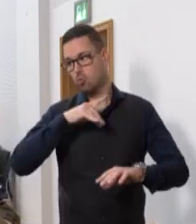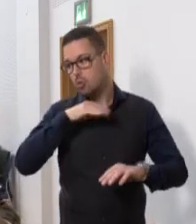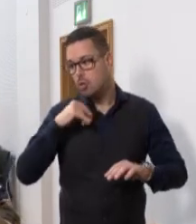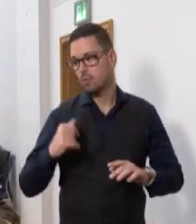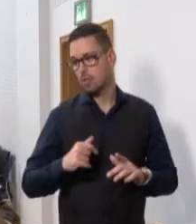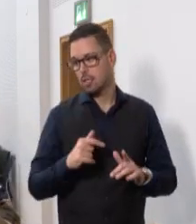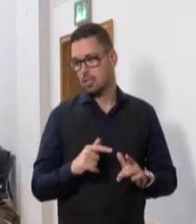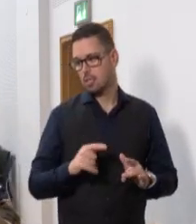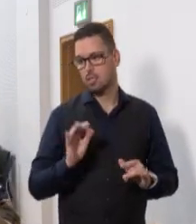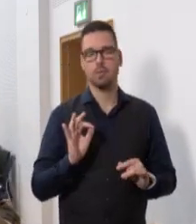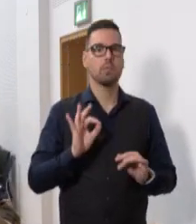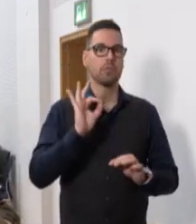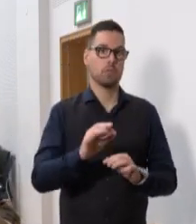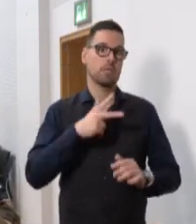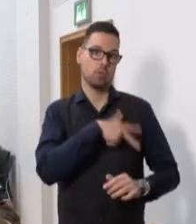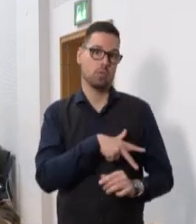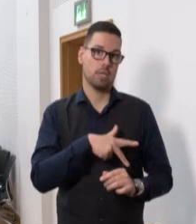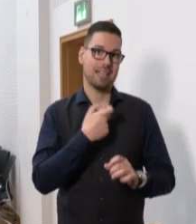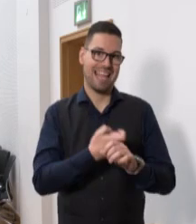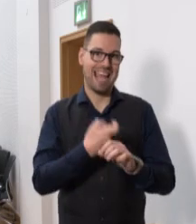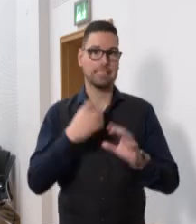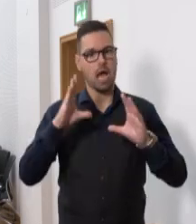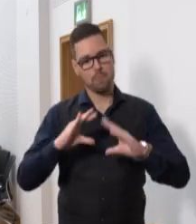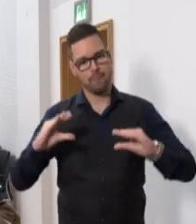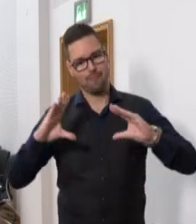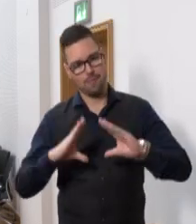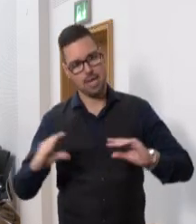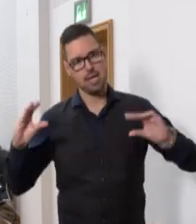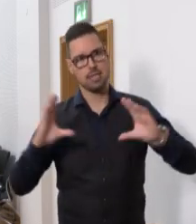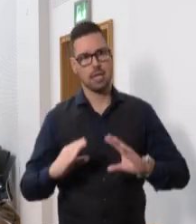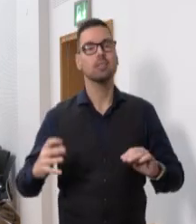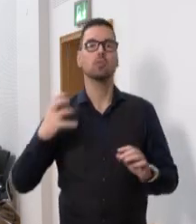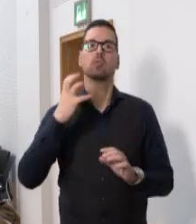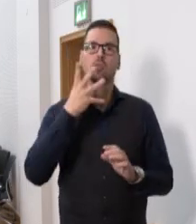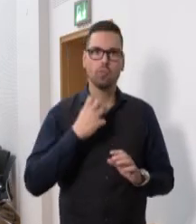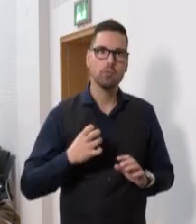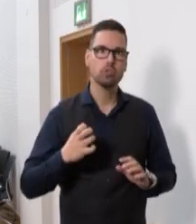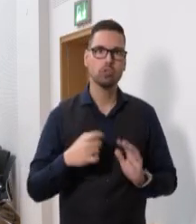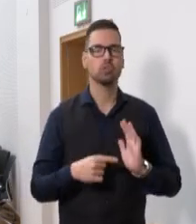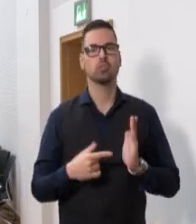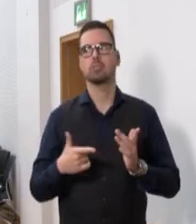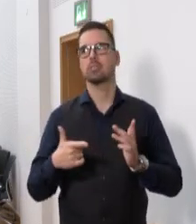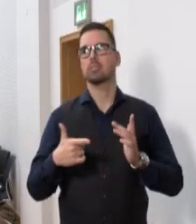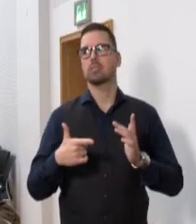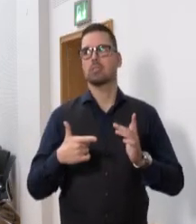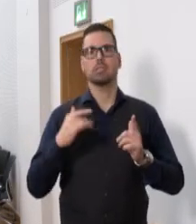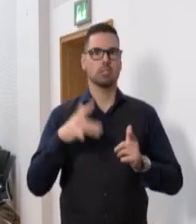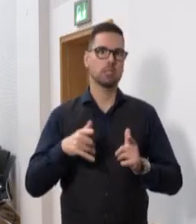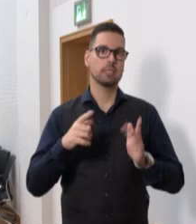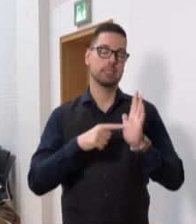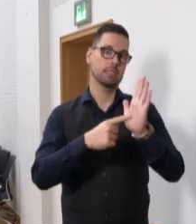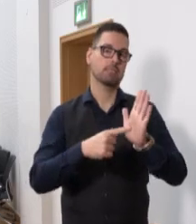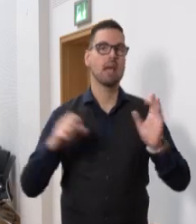um die sozialen Härten der aktuellen Krise abzufedern. Ich möchte hierfür exemplarisch auf die Winteraktion